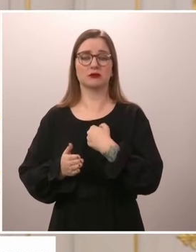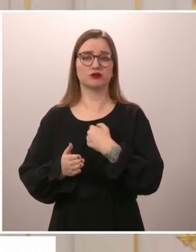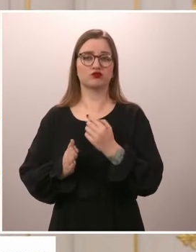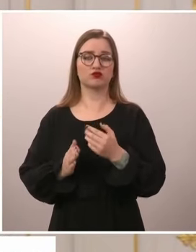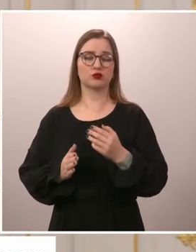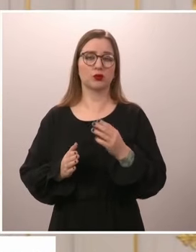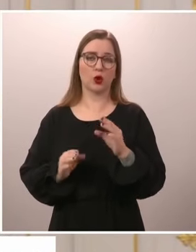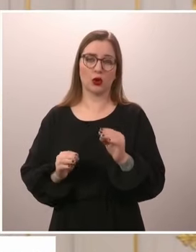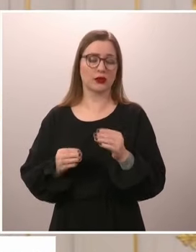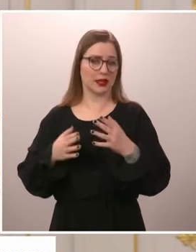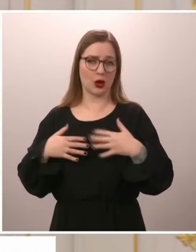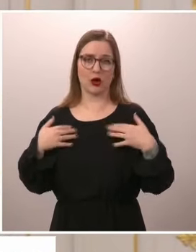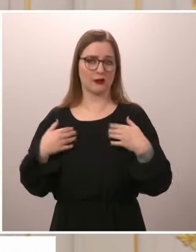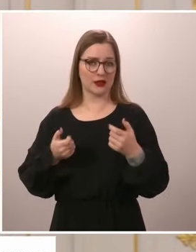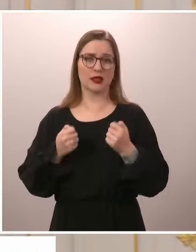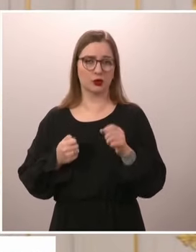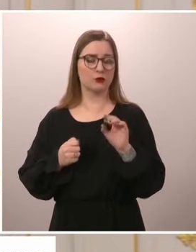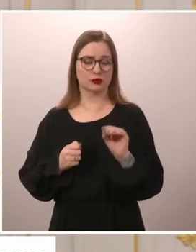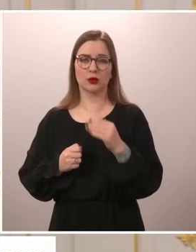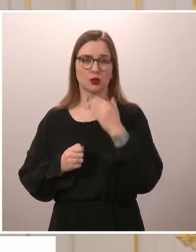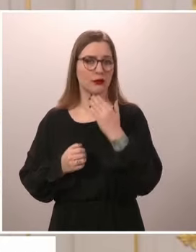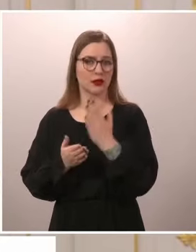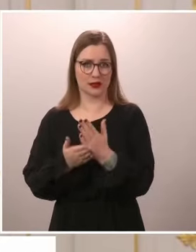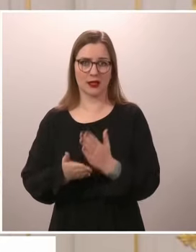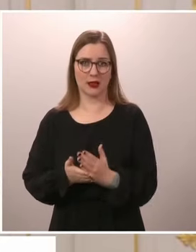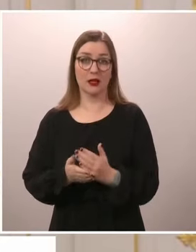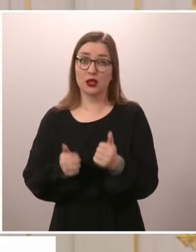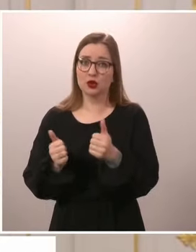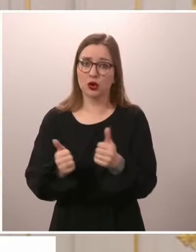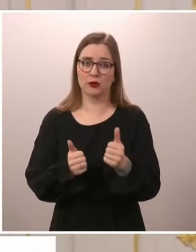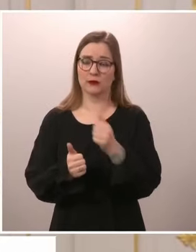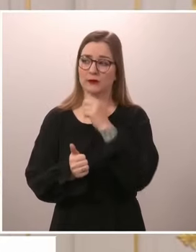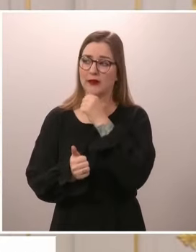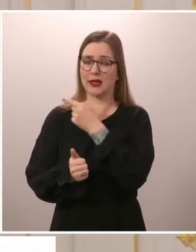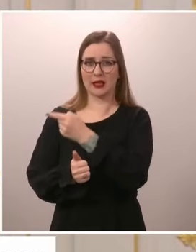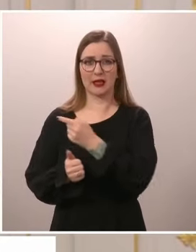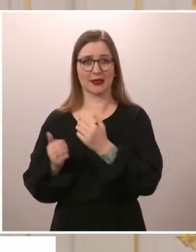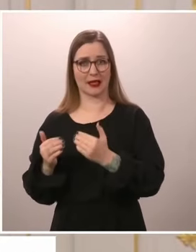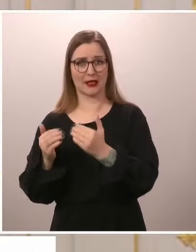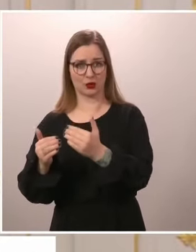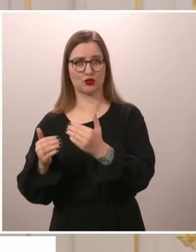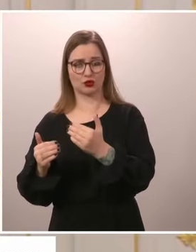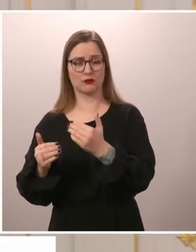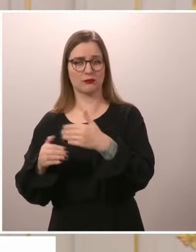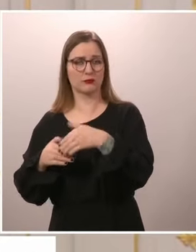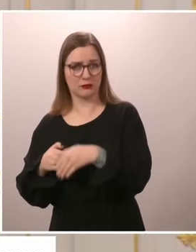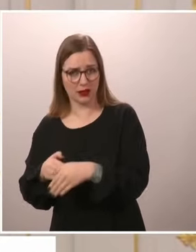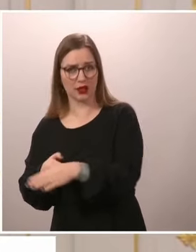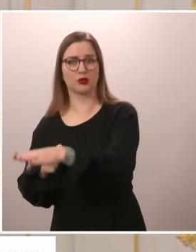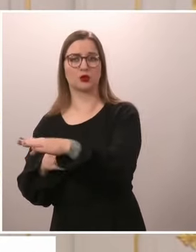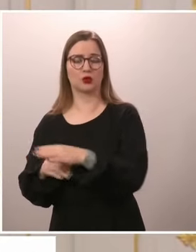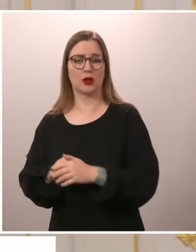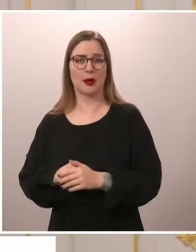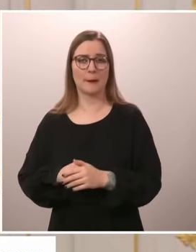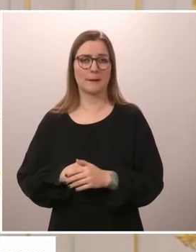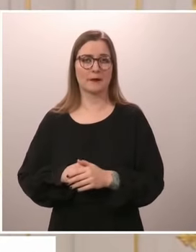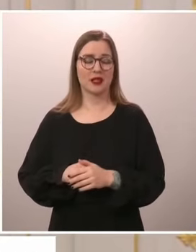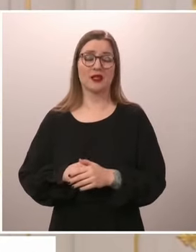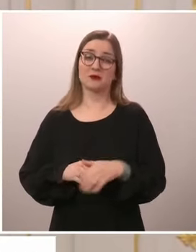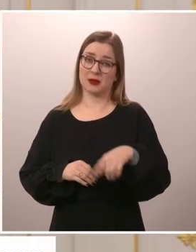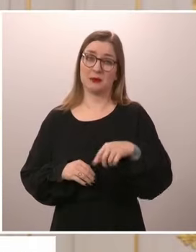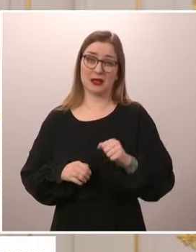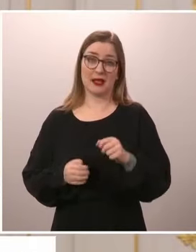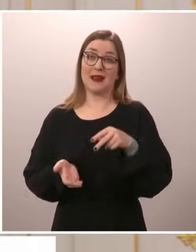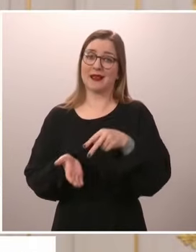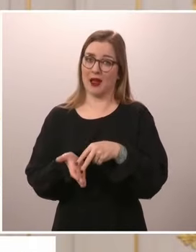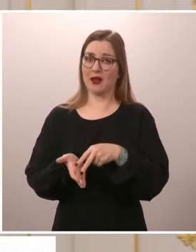niin ilolla. Ja toivon tietysti, että se kehitys Venäjällä jatkuu, mutta kyllä meidän ehkä pitää siinäkin mielessä olla realistisia, että en